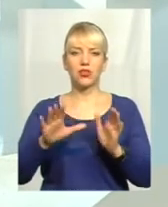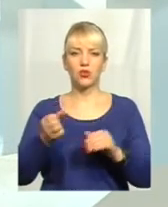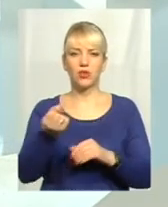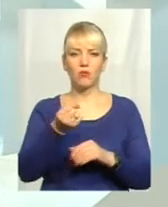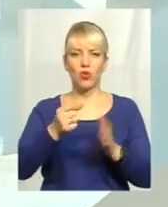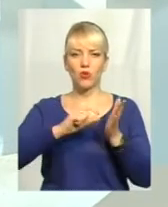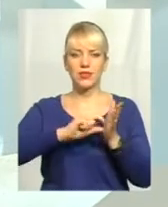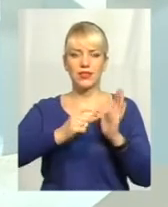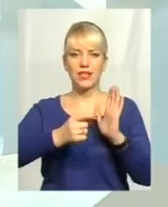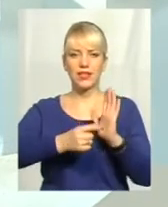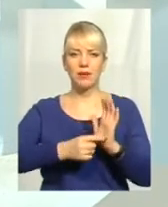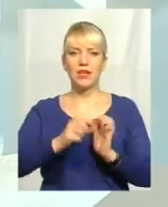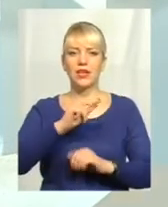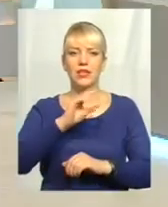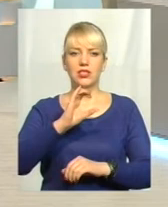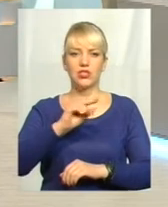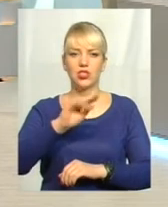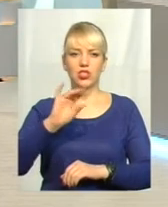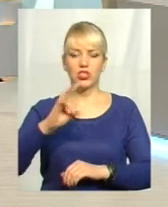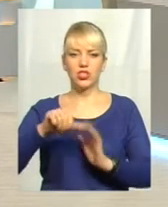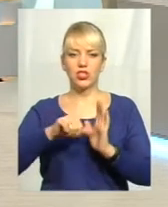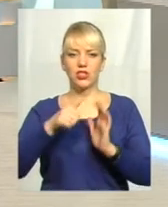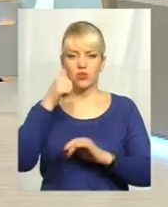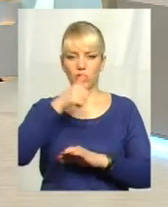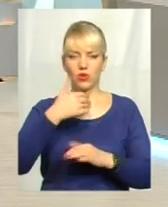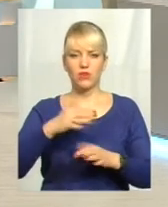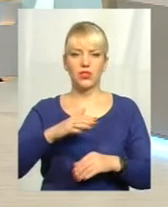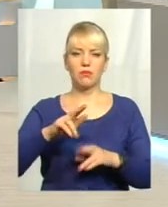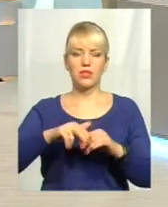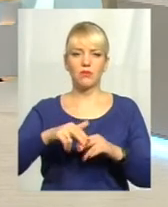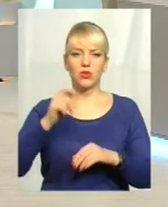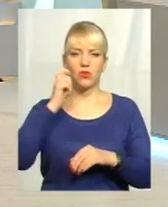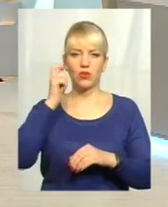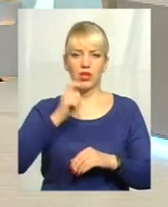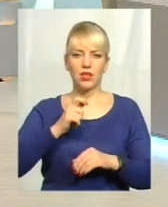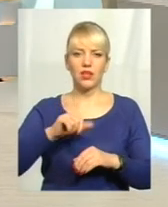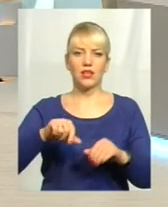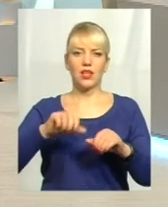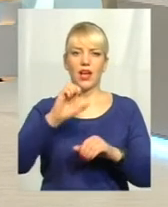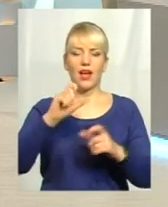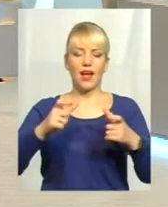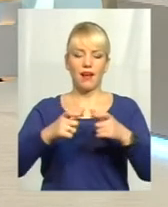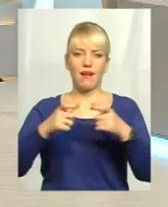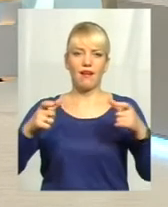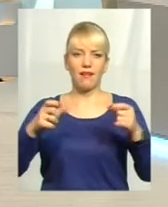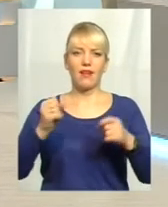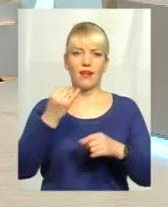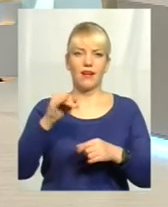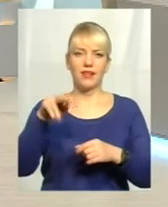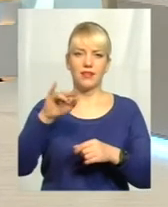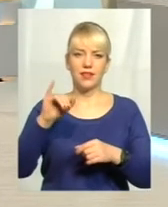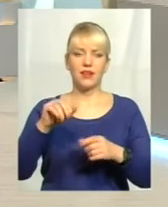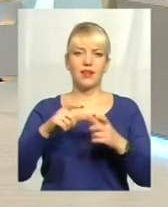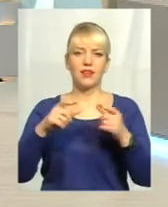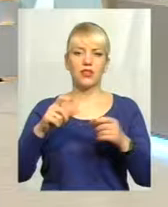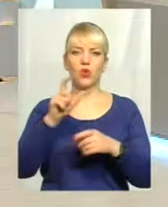З січня 2016 року фактично вже ввалися паспорта громадянина України у вигляді ID-картки, тобто, особам, які досягли